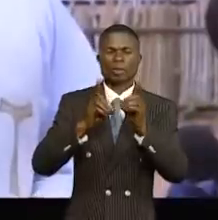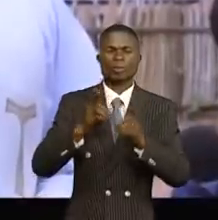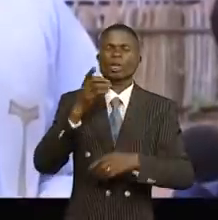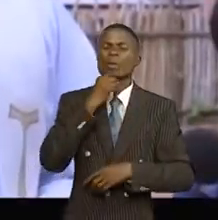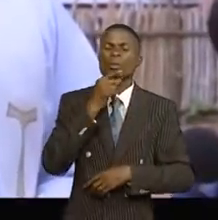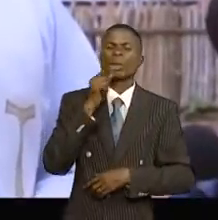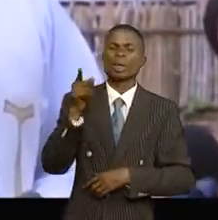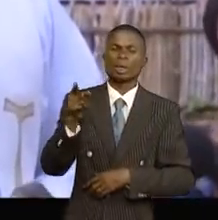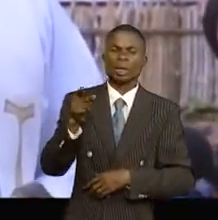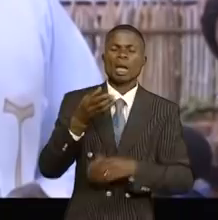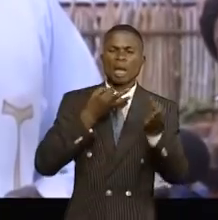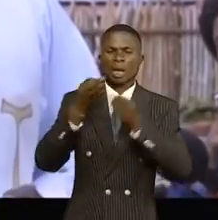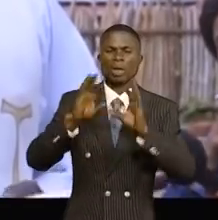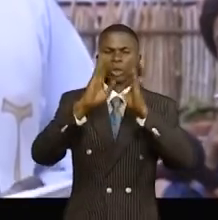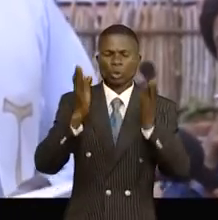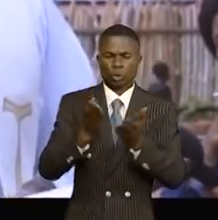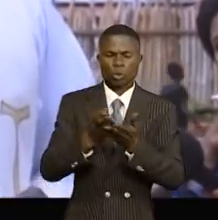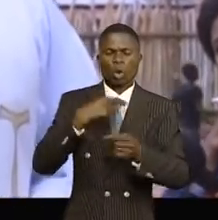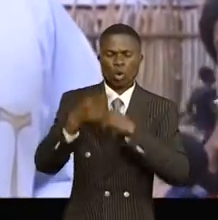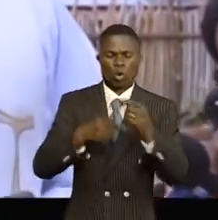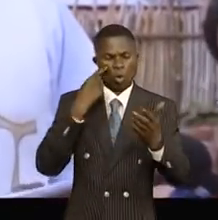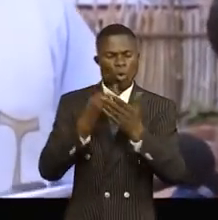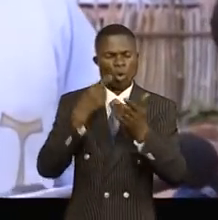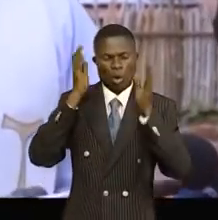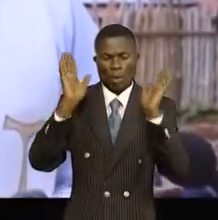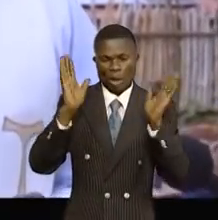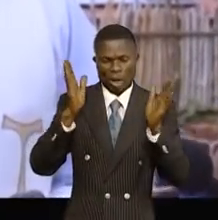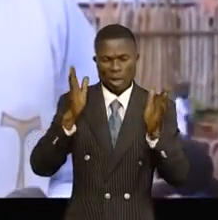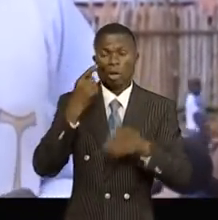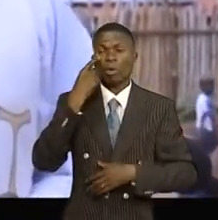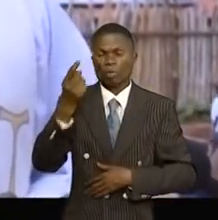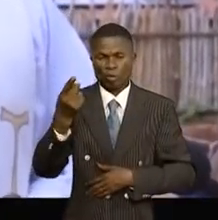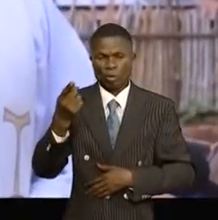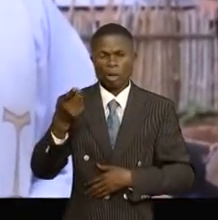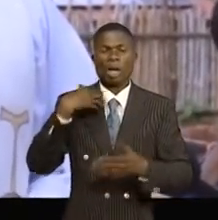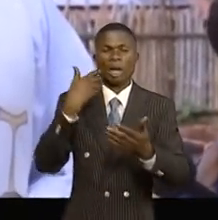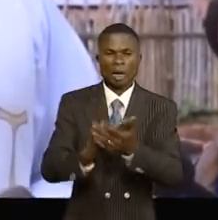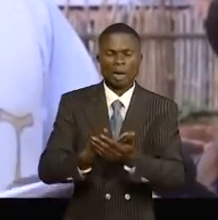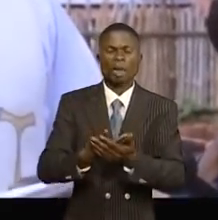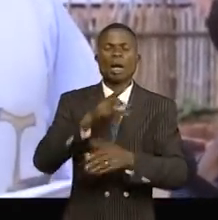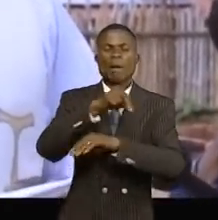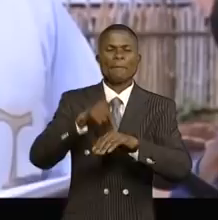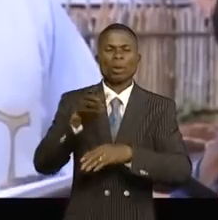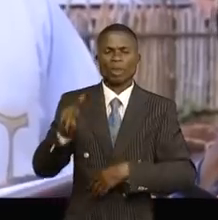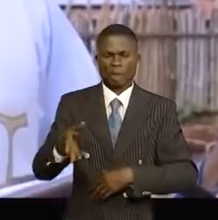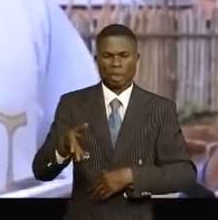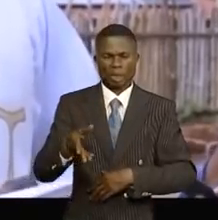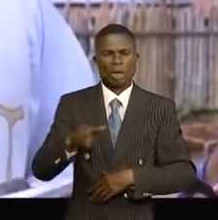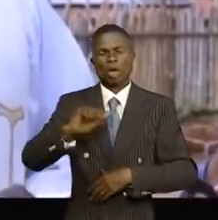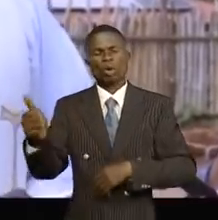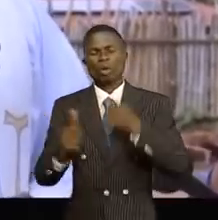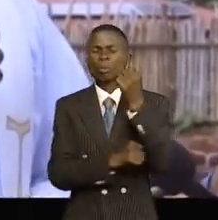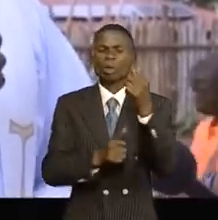père Martin a revelé que tout est parti d'un constat amer qu'il a fait au site arrivé à la tête de cette paroisse où certaines